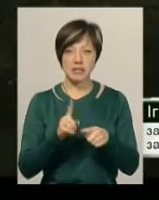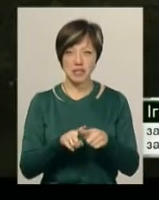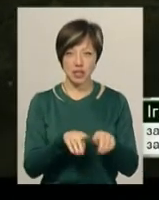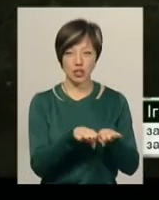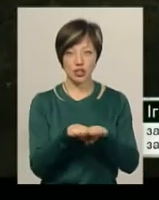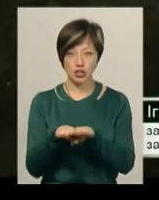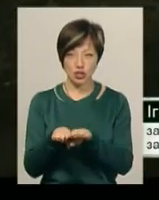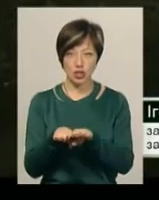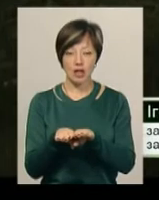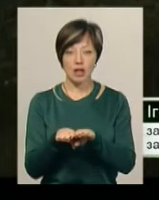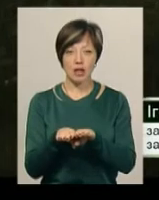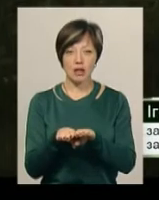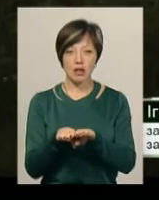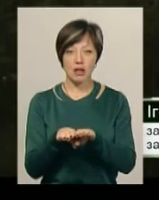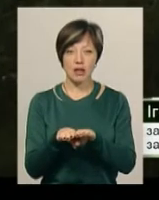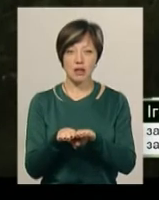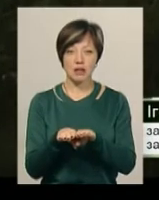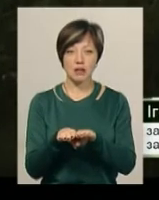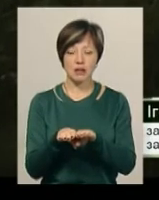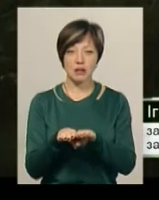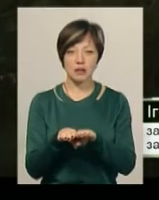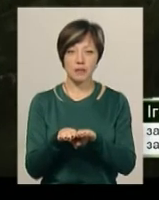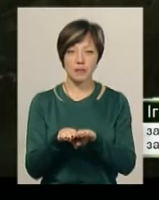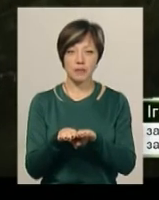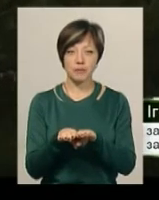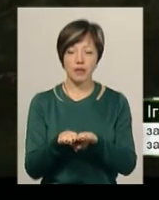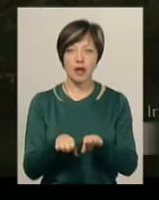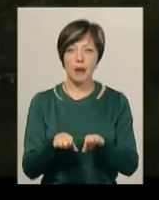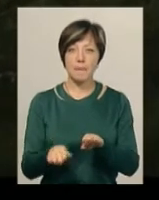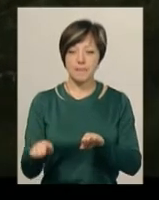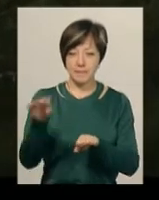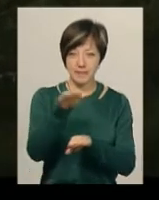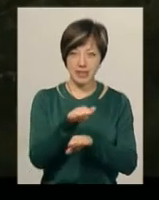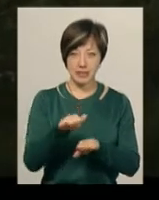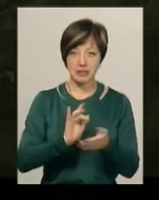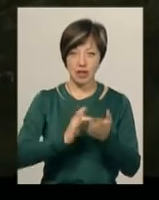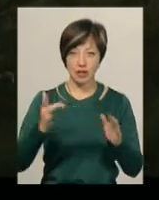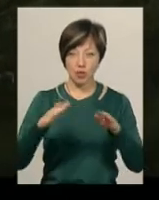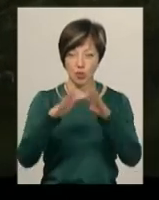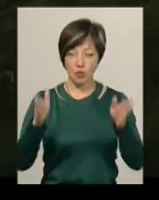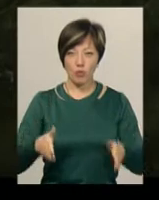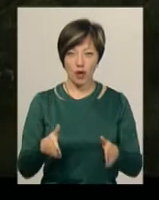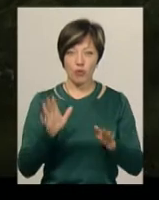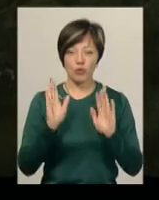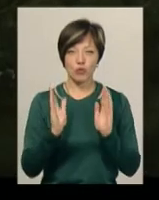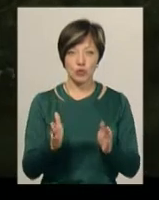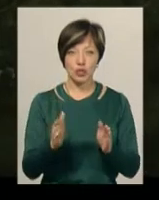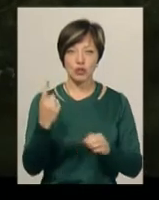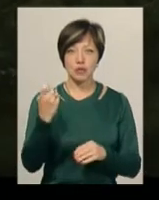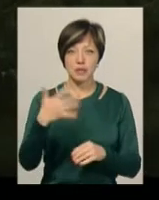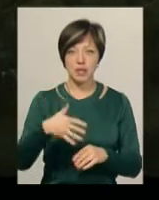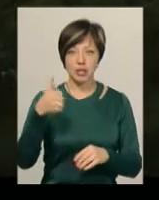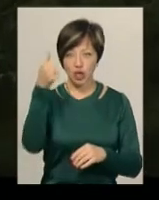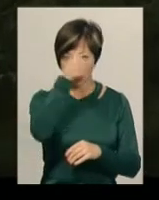на цоколі під скляним кубом буде виставлена 150-річна